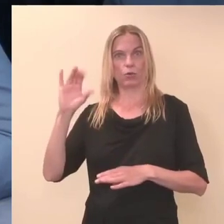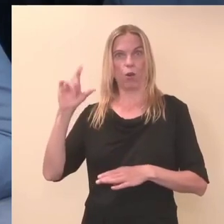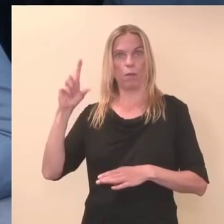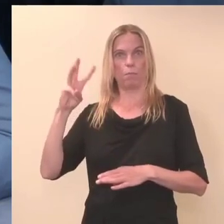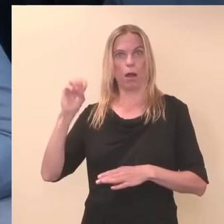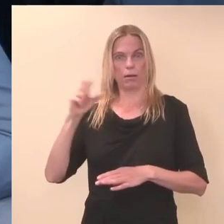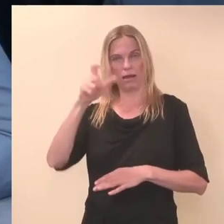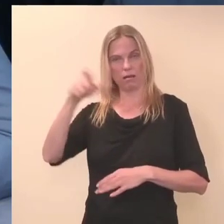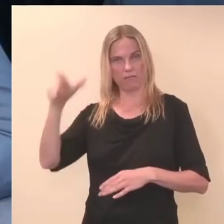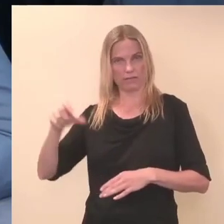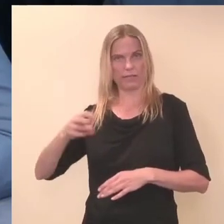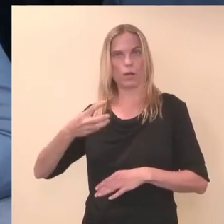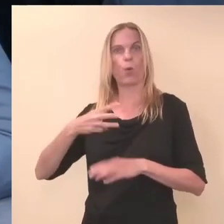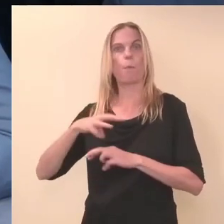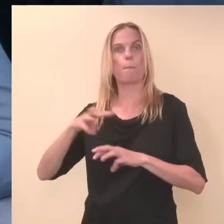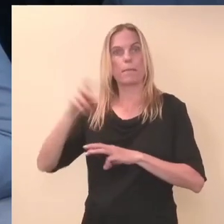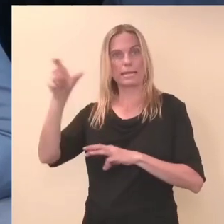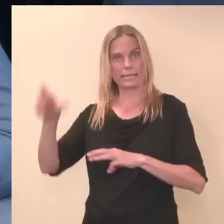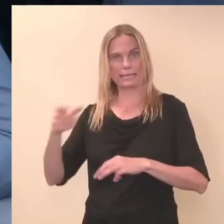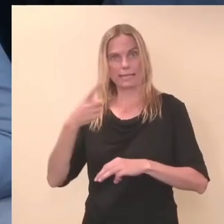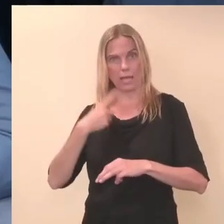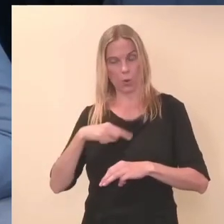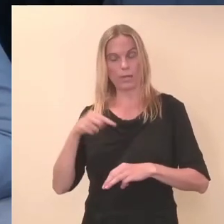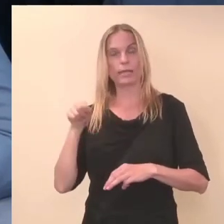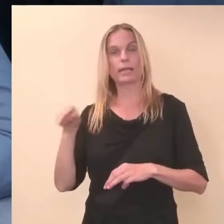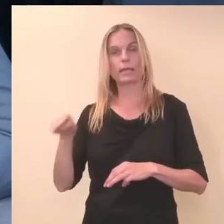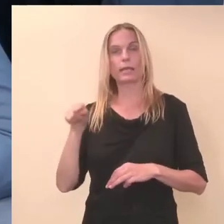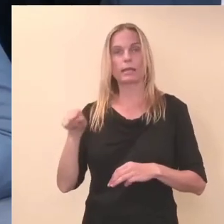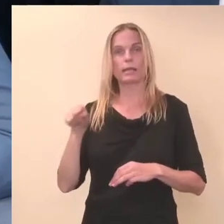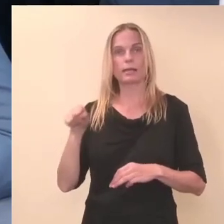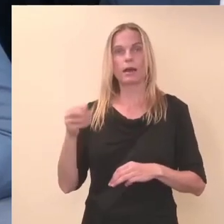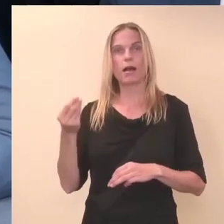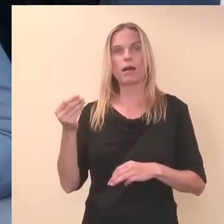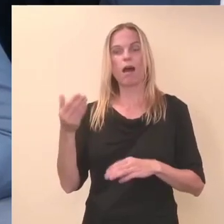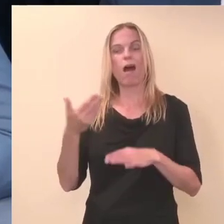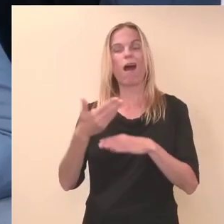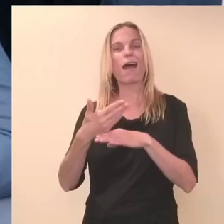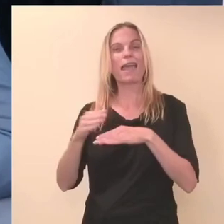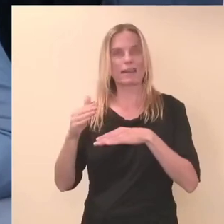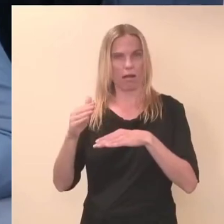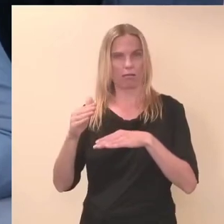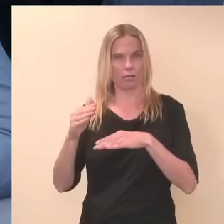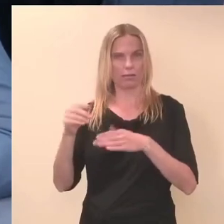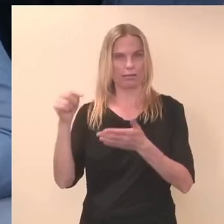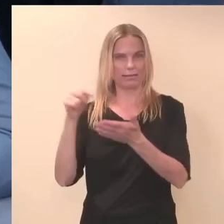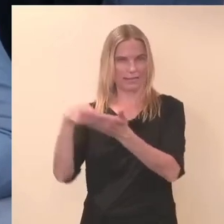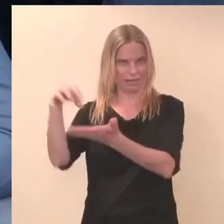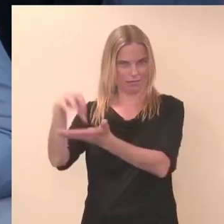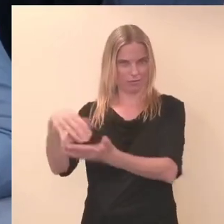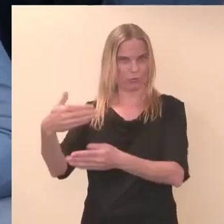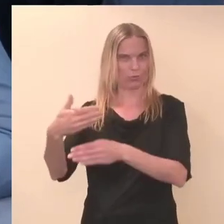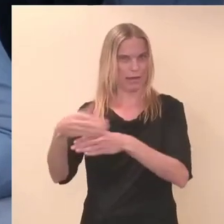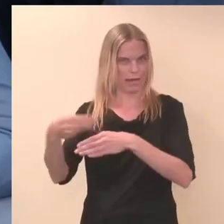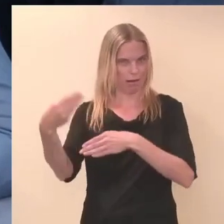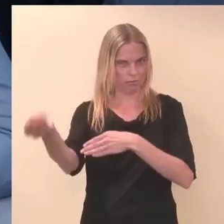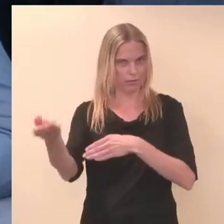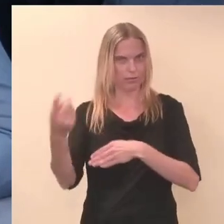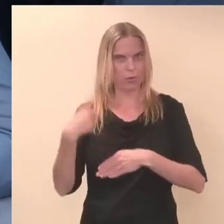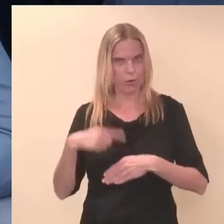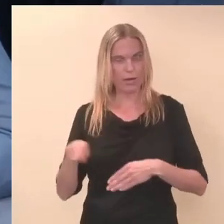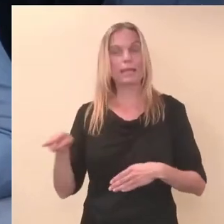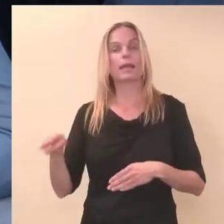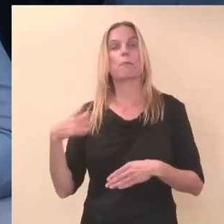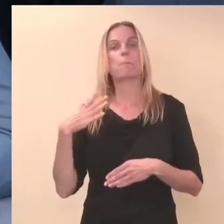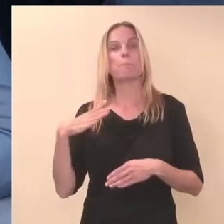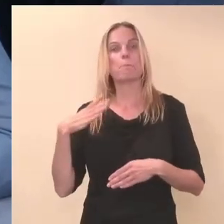minister, siis ta eraldas ära selle raha sellele sihtasutusele. Pärast seda siis Riina